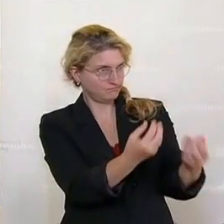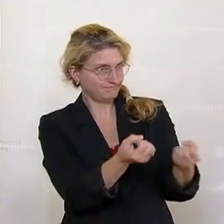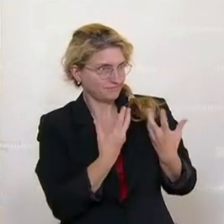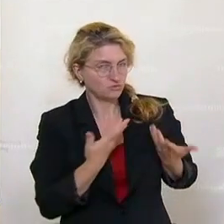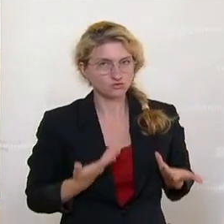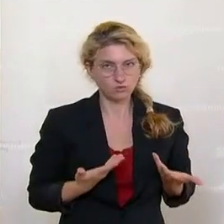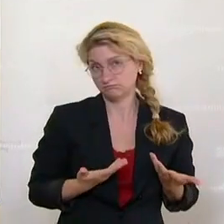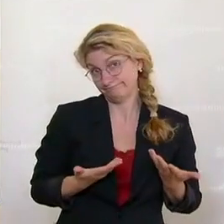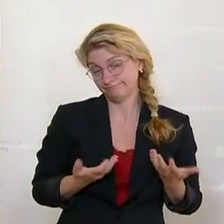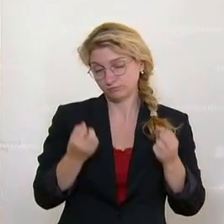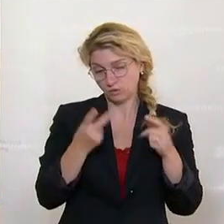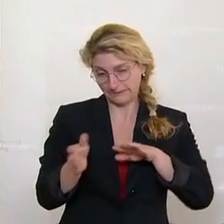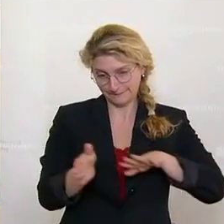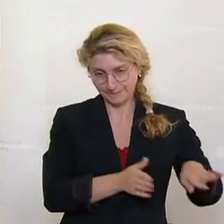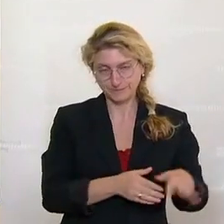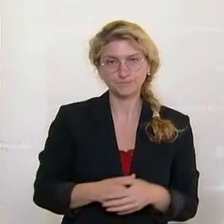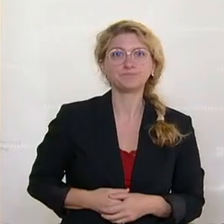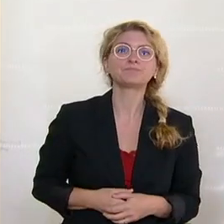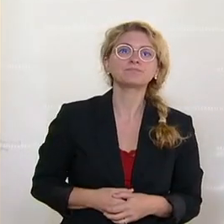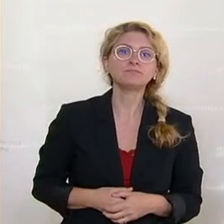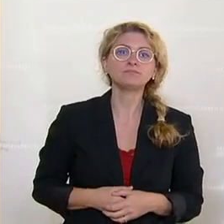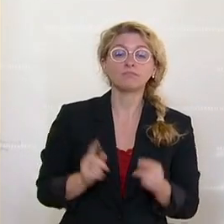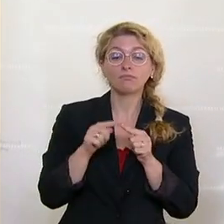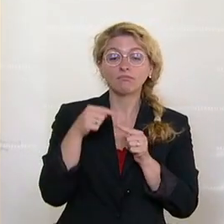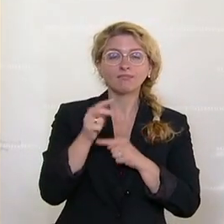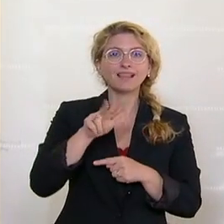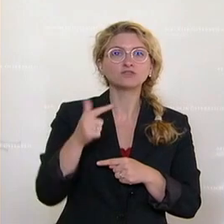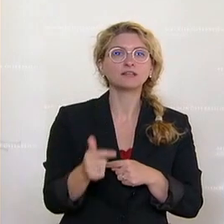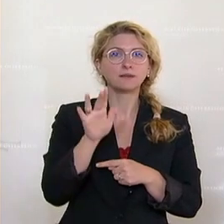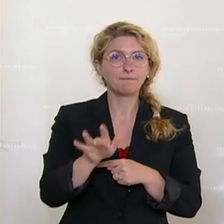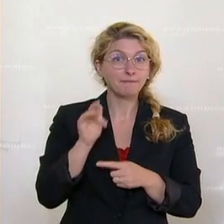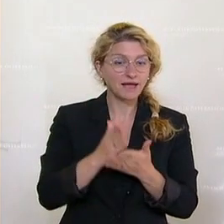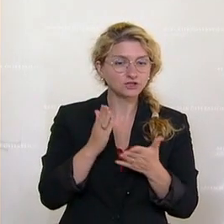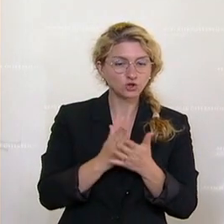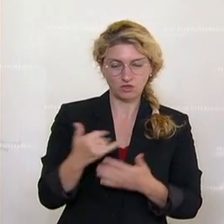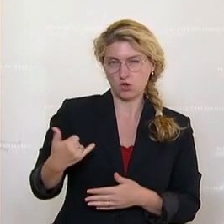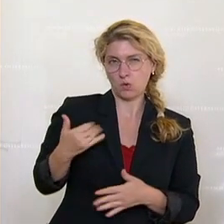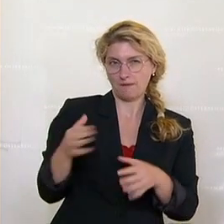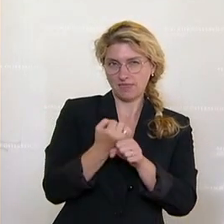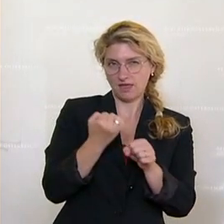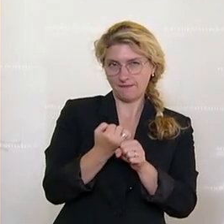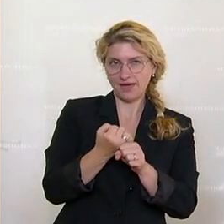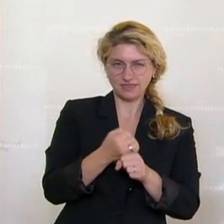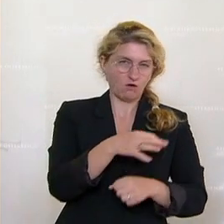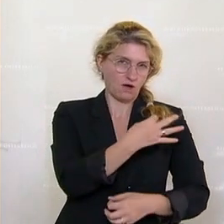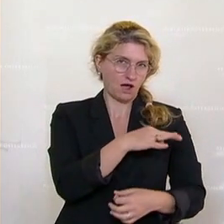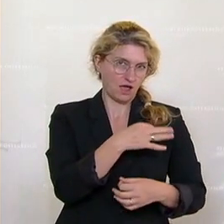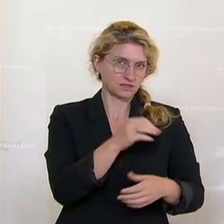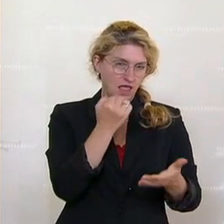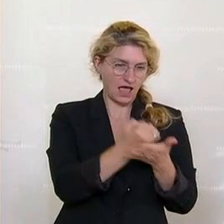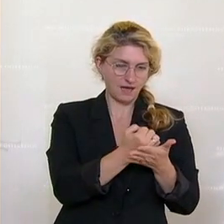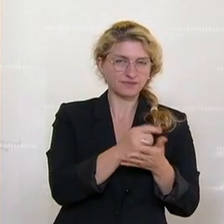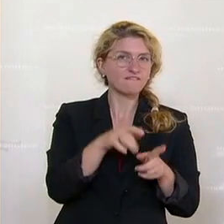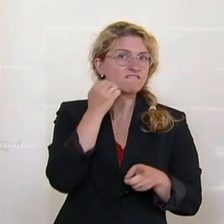Aber weiter. Schon am 23. Mai eilt ein junger Mitarbeiter des Kanzleramts unter falschen Namen zur Firma